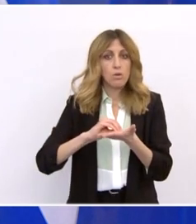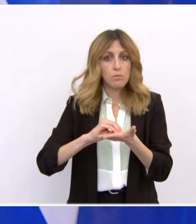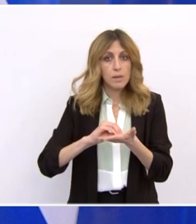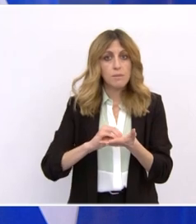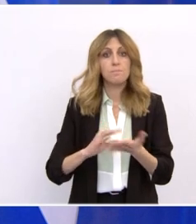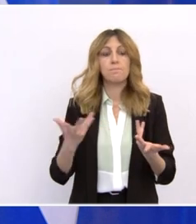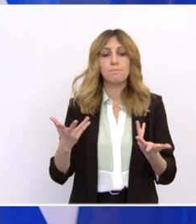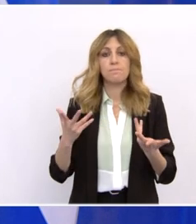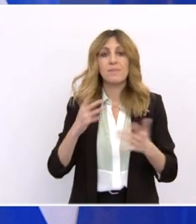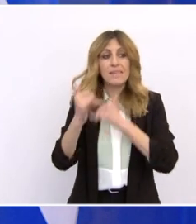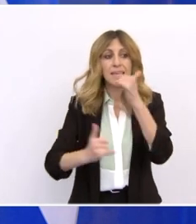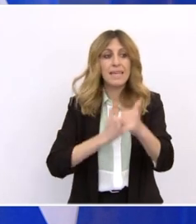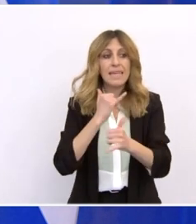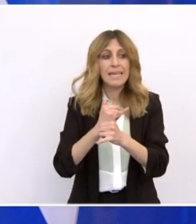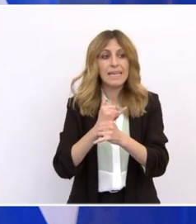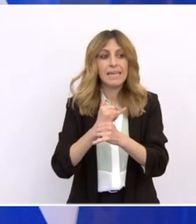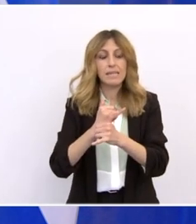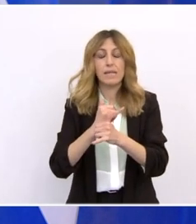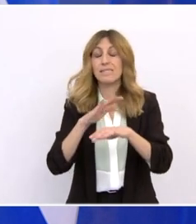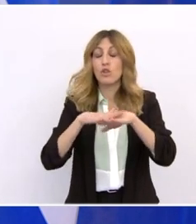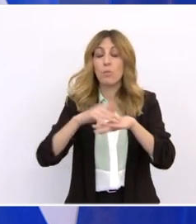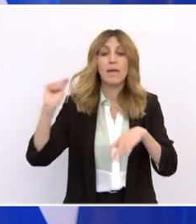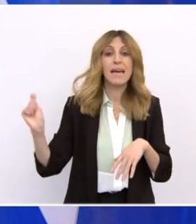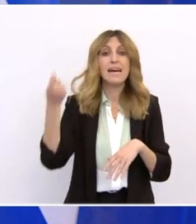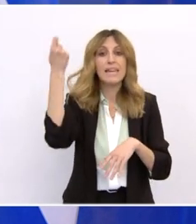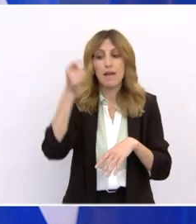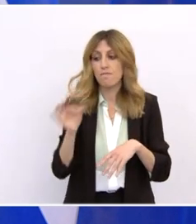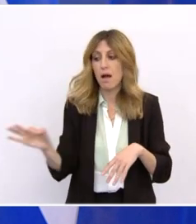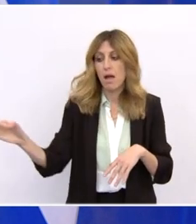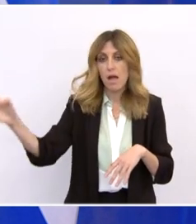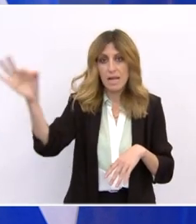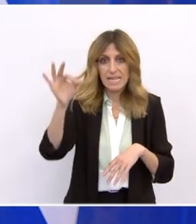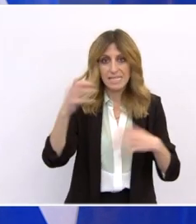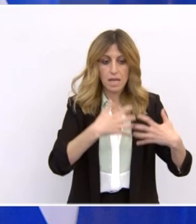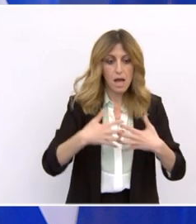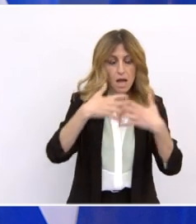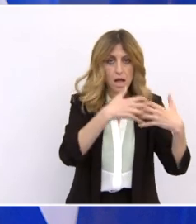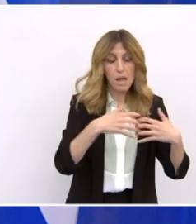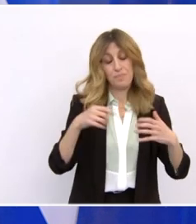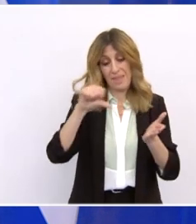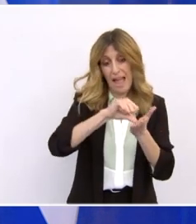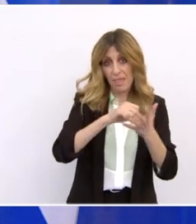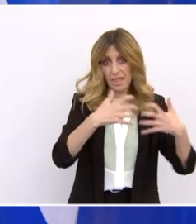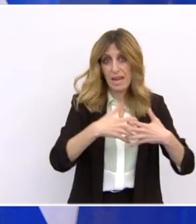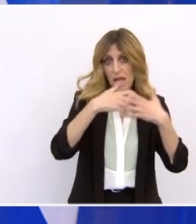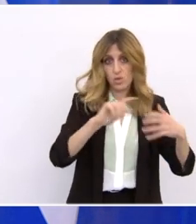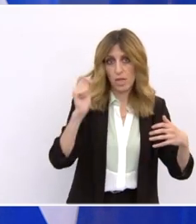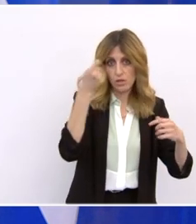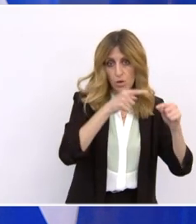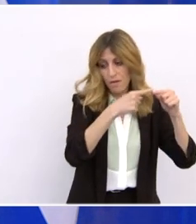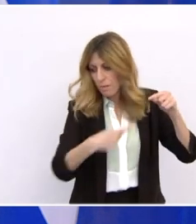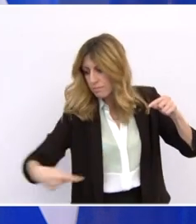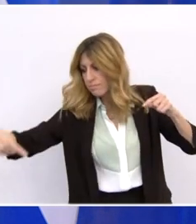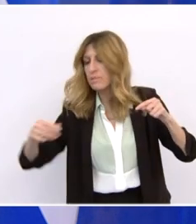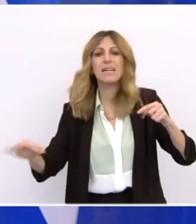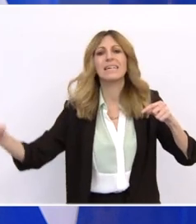ηλεκτρικές διασυνδέσεις των νησιών με την υπηρετική Ελλάδα. Και παρεμβάσεις με ευρύ ορίζοντα, όπως ένα Εθνικό